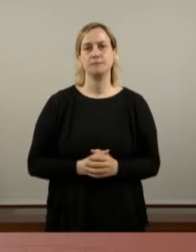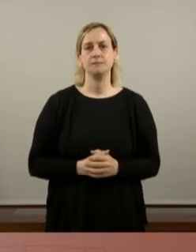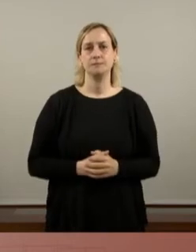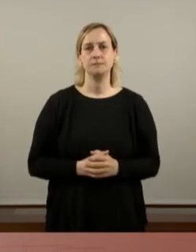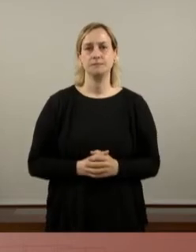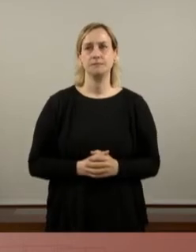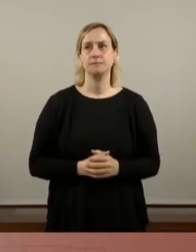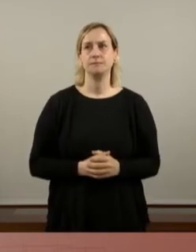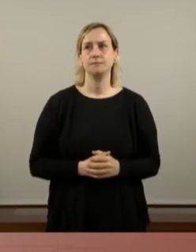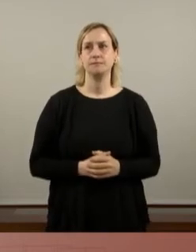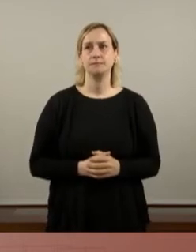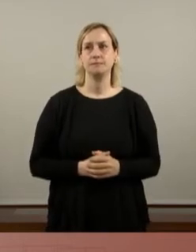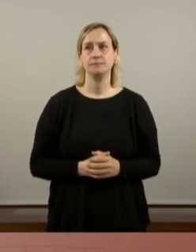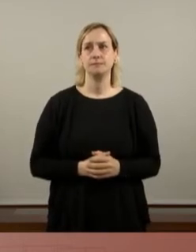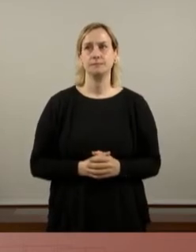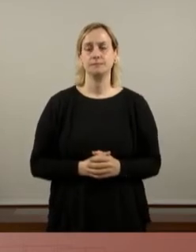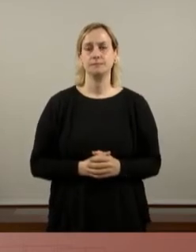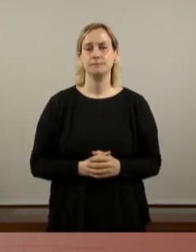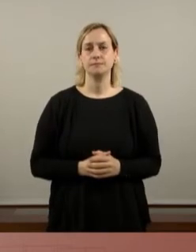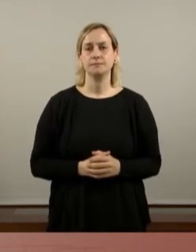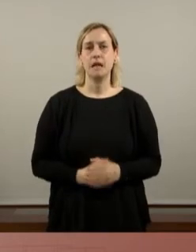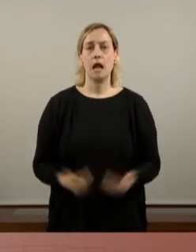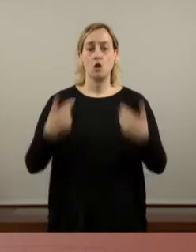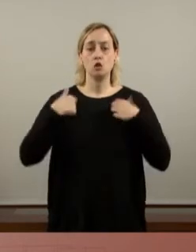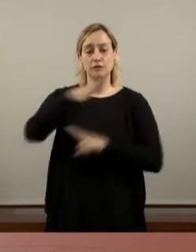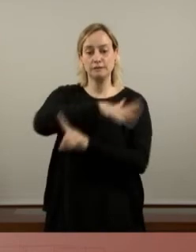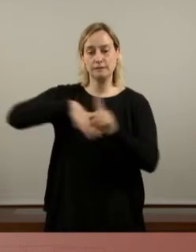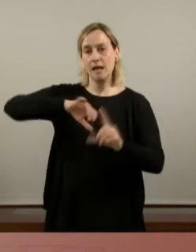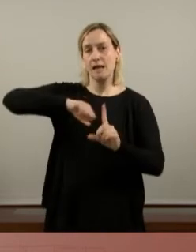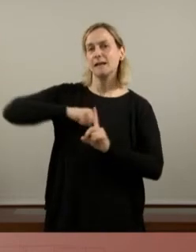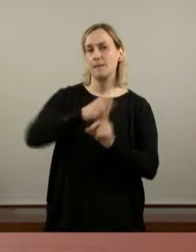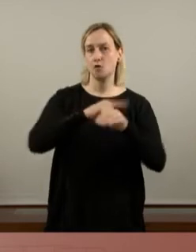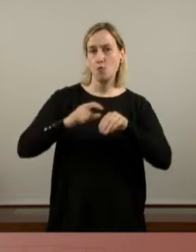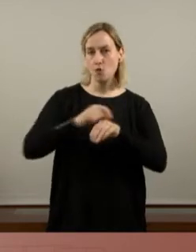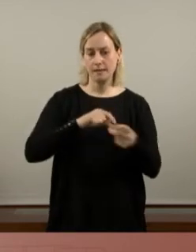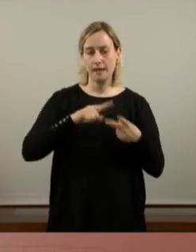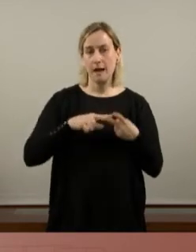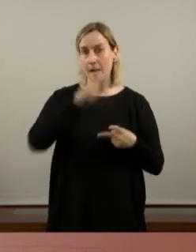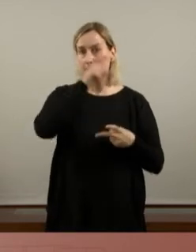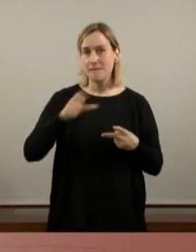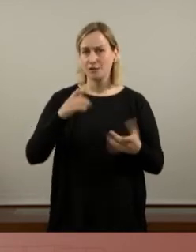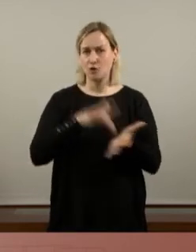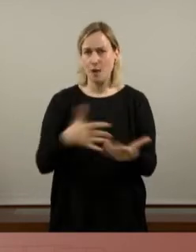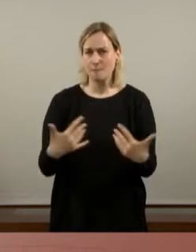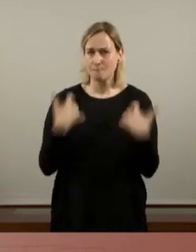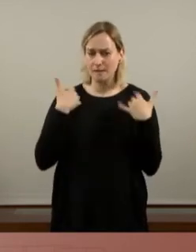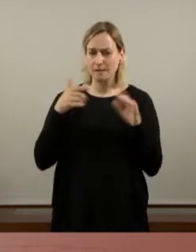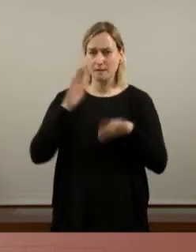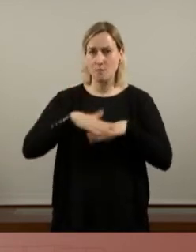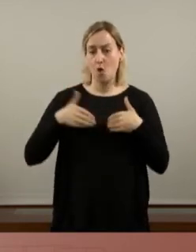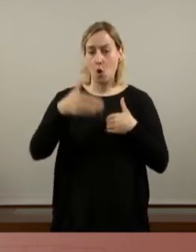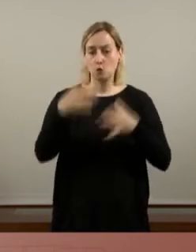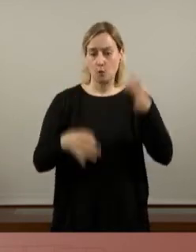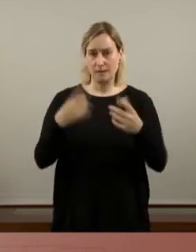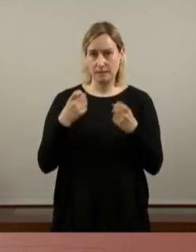Al nostre voltant hi tenim repressió política i tenim persones que pateixen pels judicis que